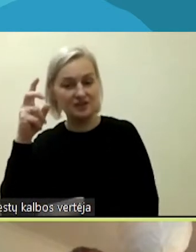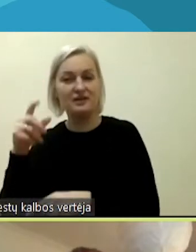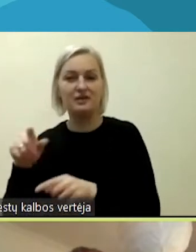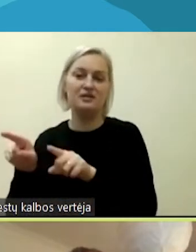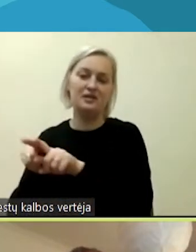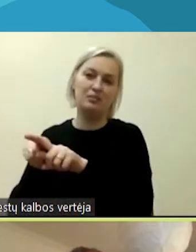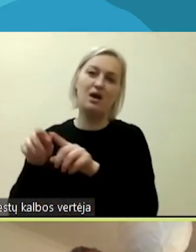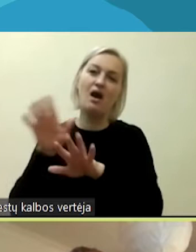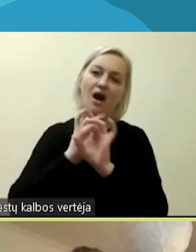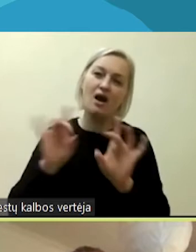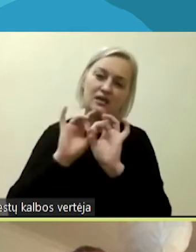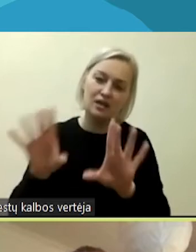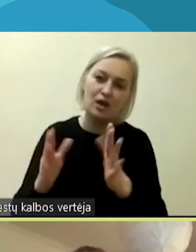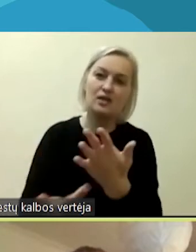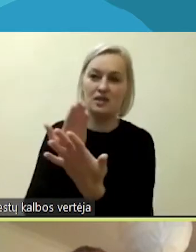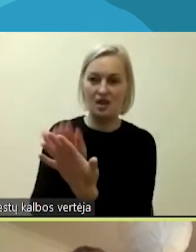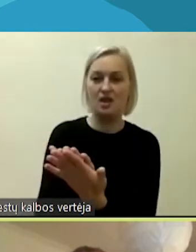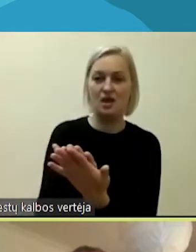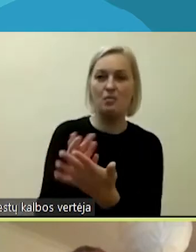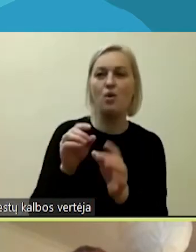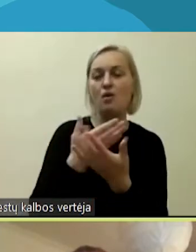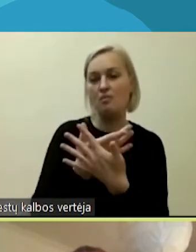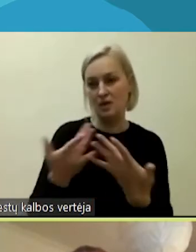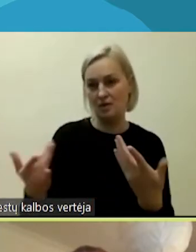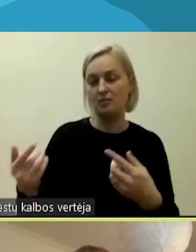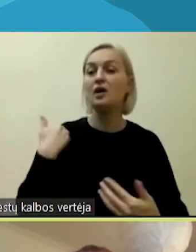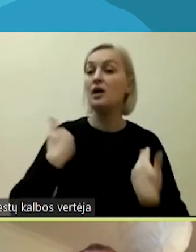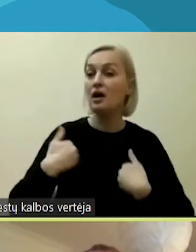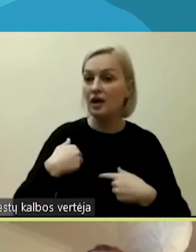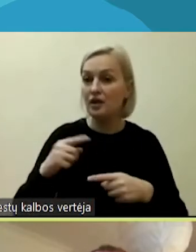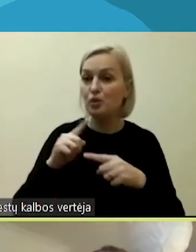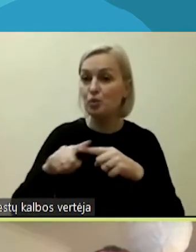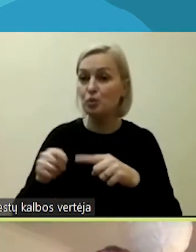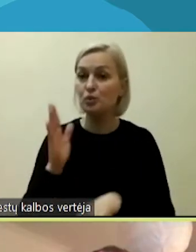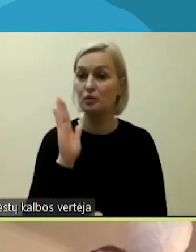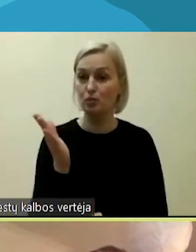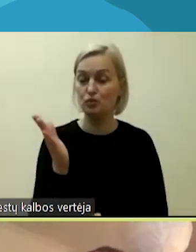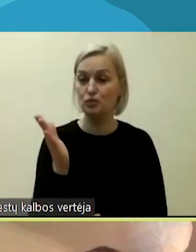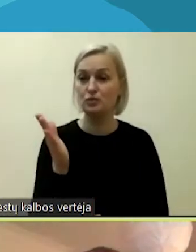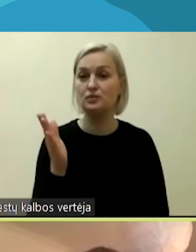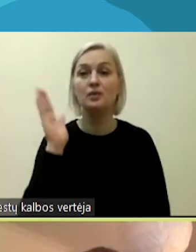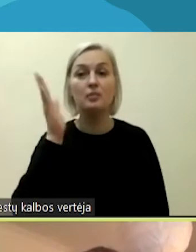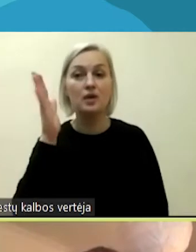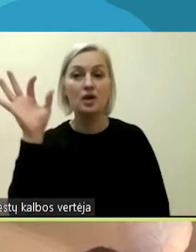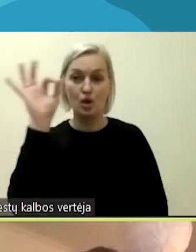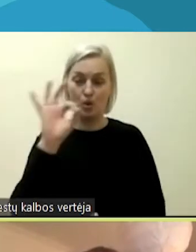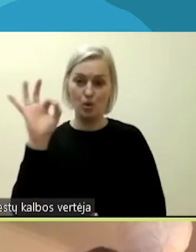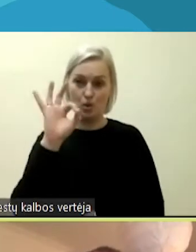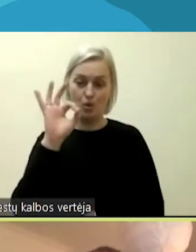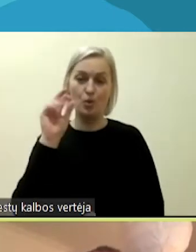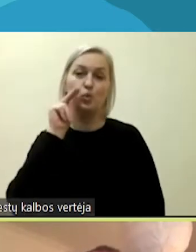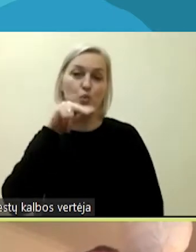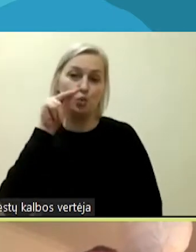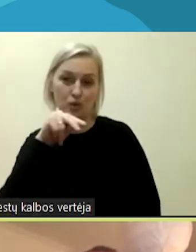priemonę. Ir labai greitai mes jau turėsime pranešimų apie nusikaltimus,